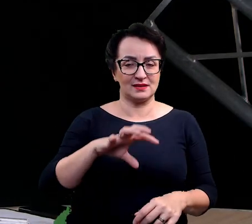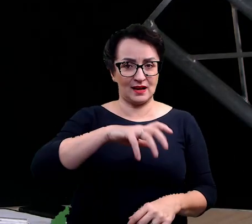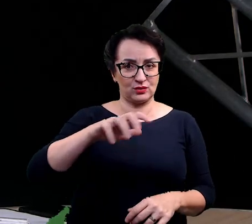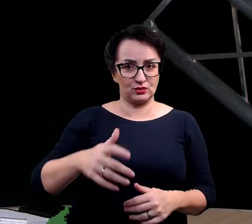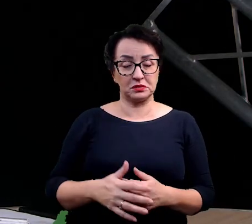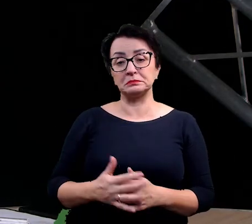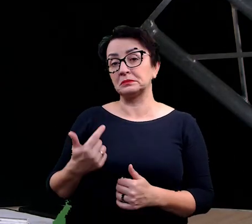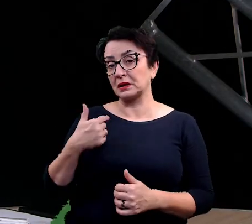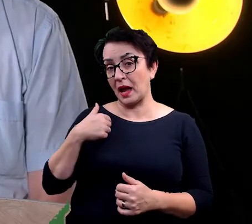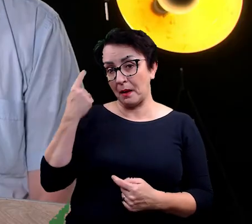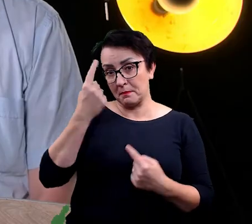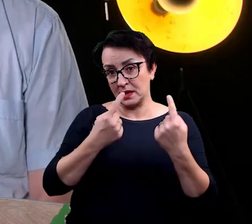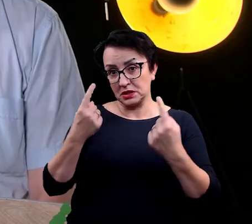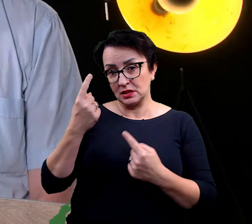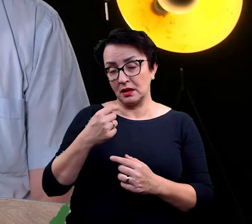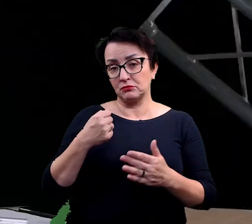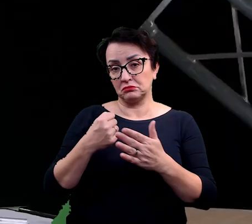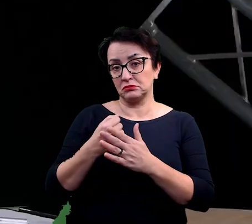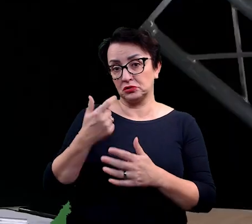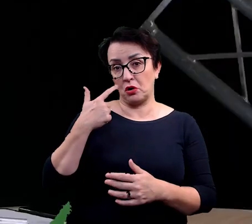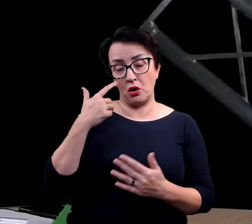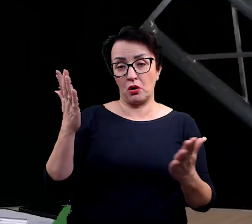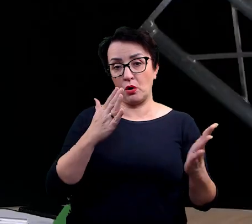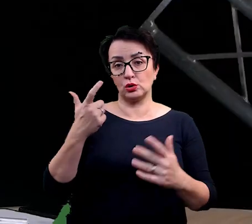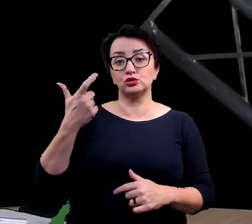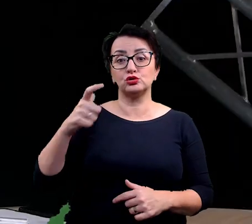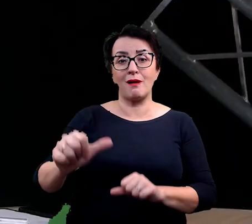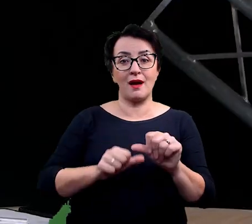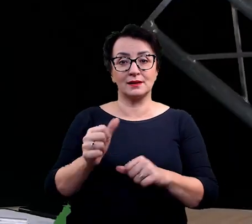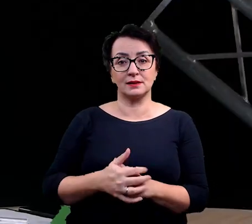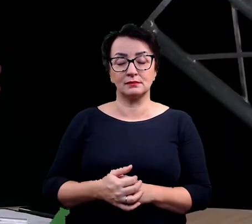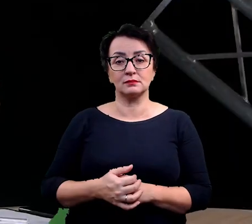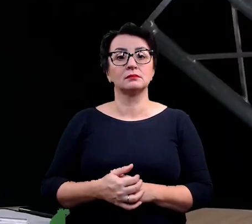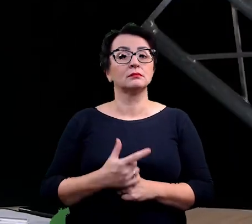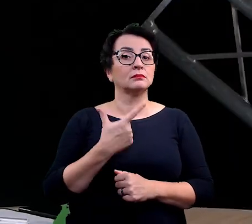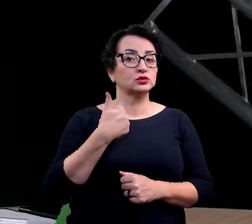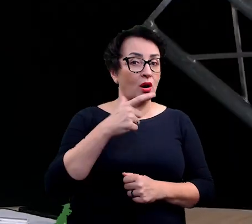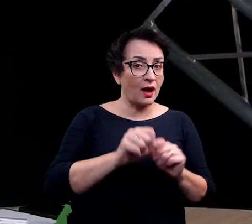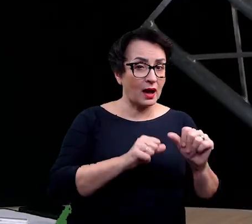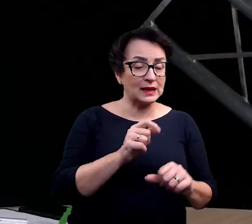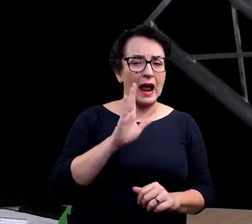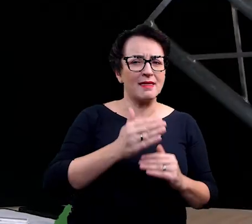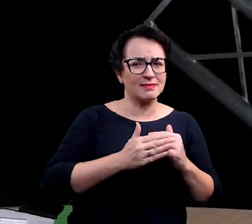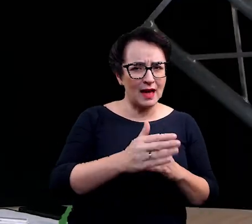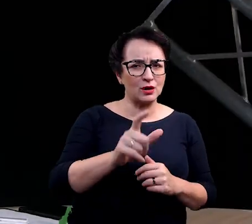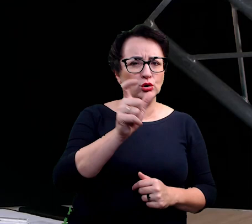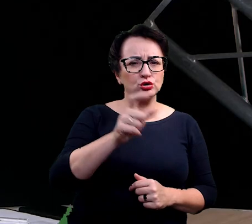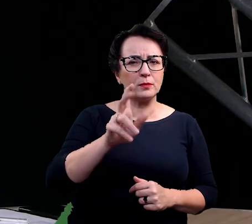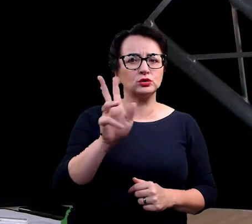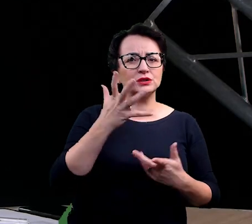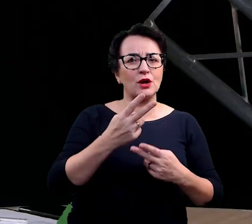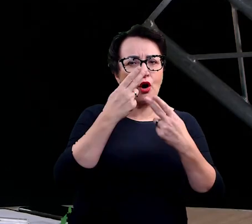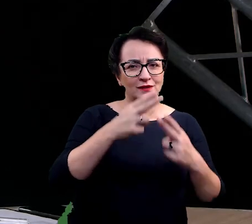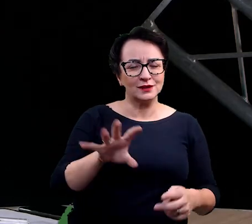stu lat. Ale wciąż osoby, które chciałyby odwiedzić i zobaczyć krajobraz Islandii, myślę, że w przeciągu stu lat